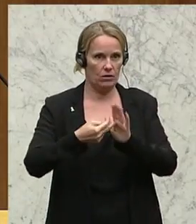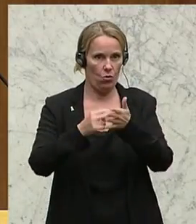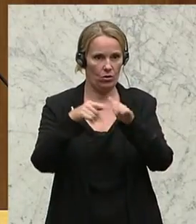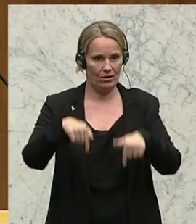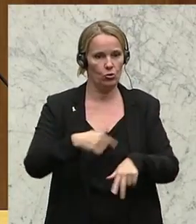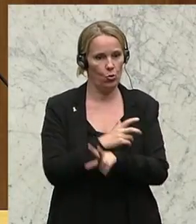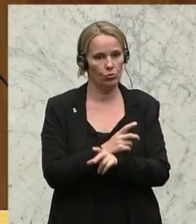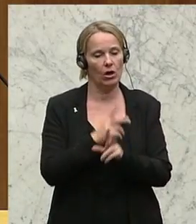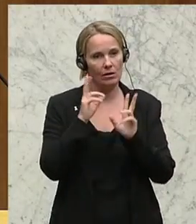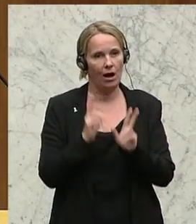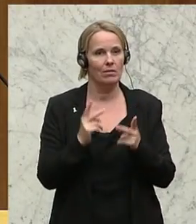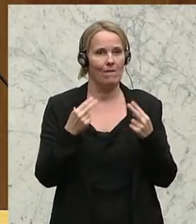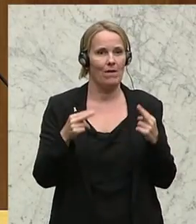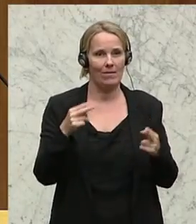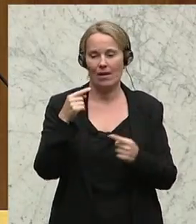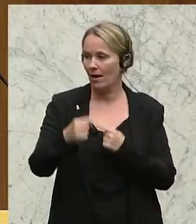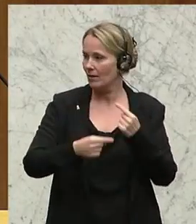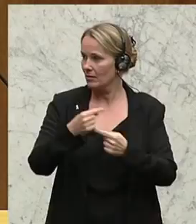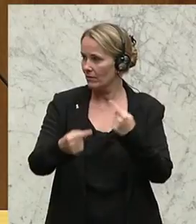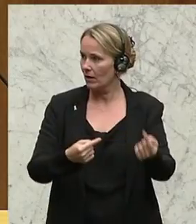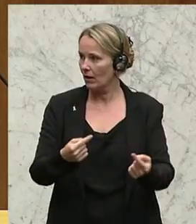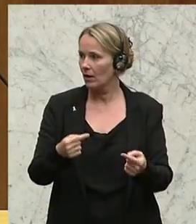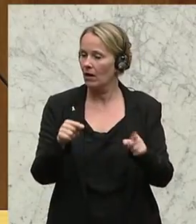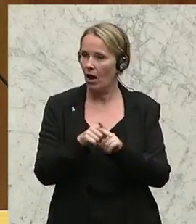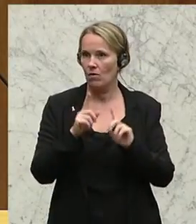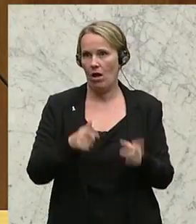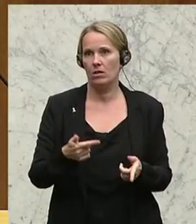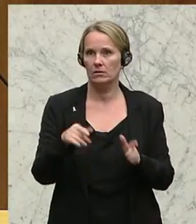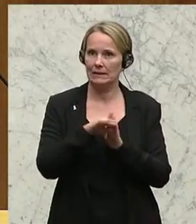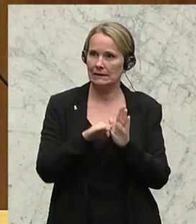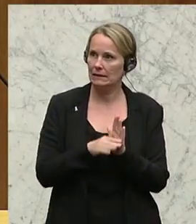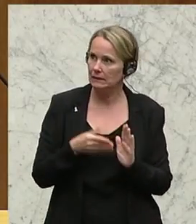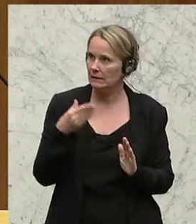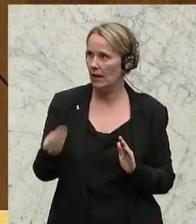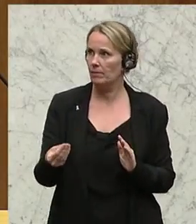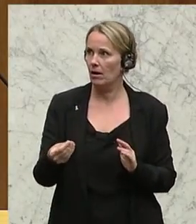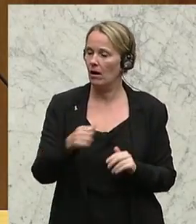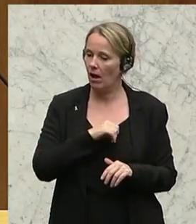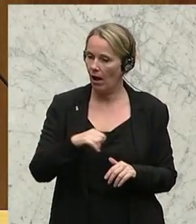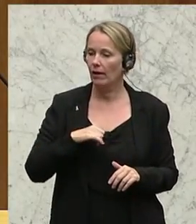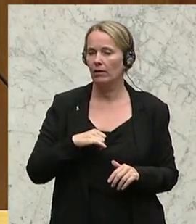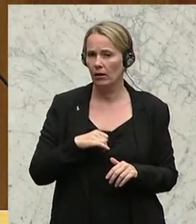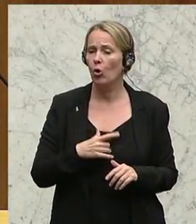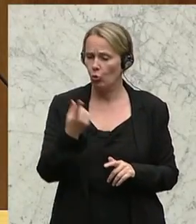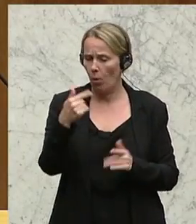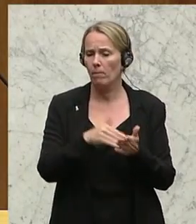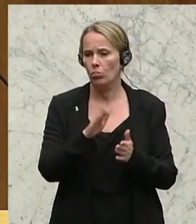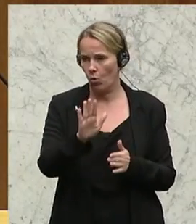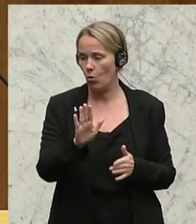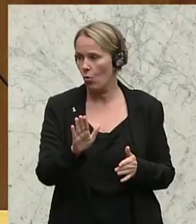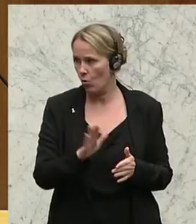nicht nur weiterentwickeln können, sondern als Gesetzgeber, mit einem eigenen Instrument, ja zu dem komme ich noch,